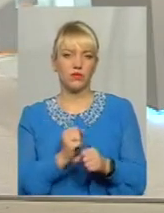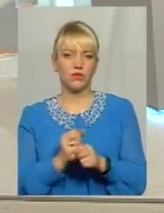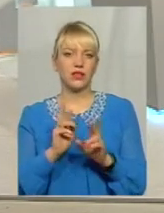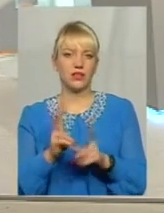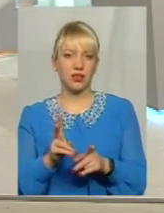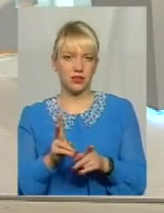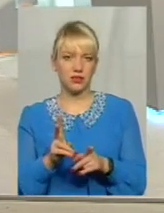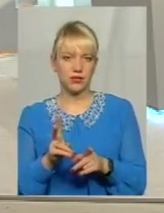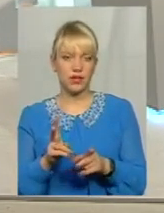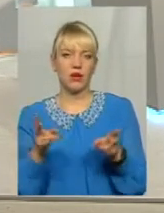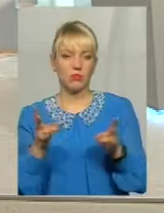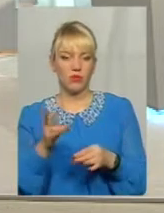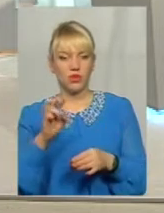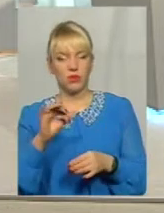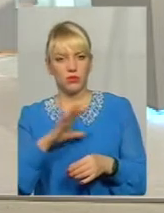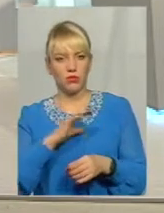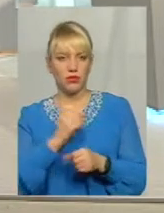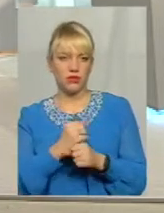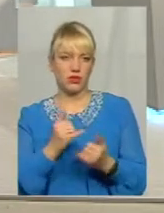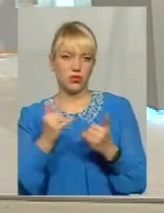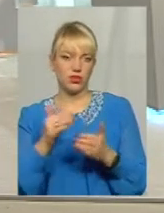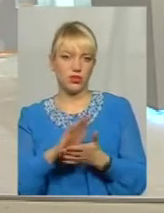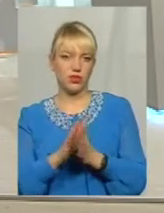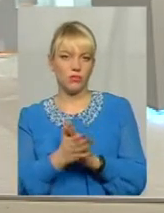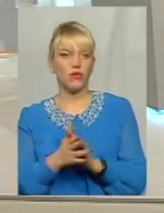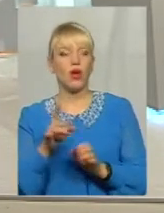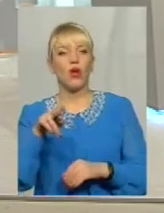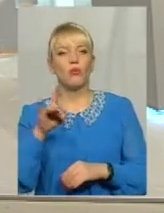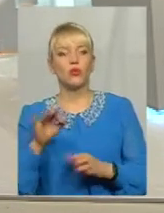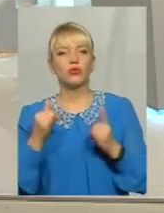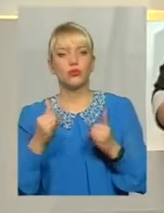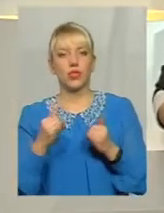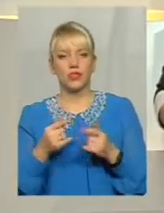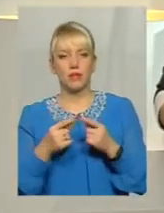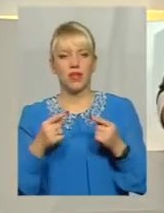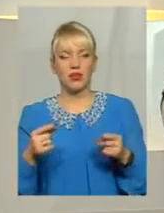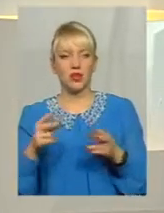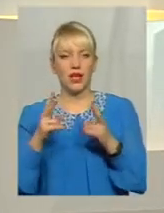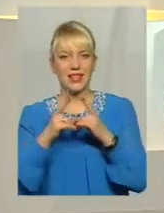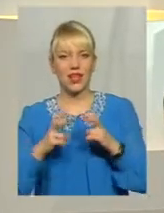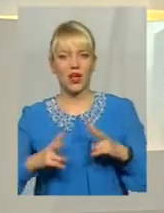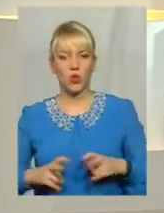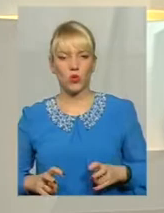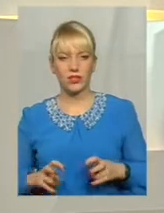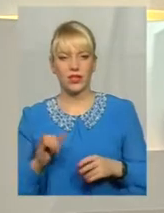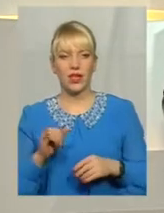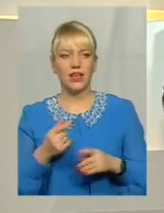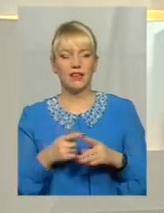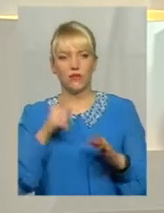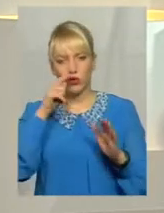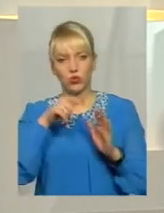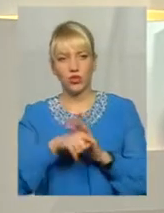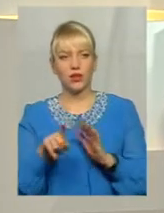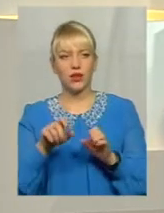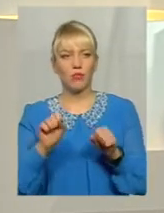він мав би працювати в сучасних умовах Про сучасні методи діагностики і таких втручань,